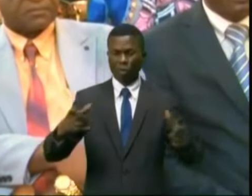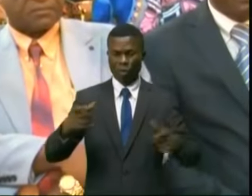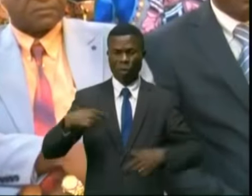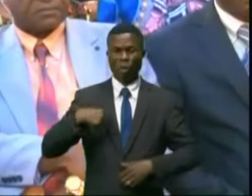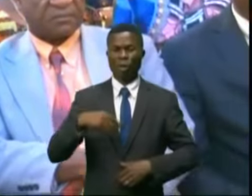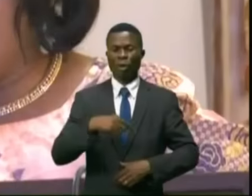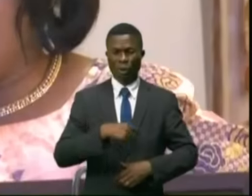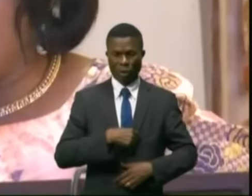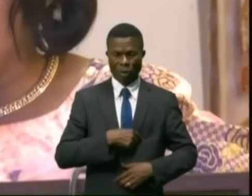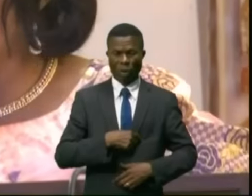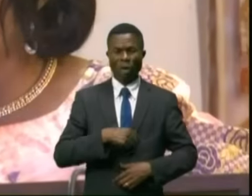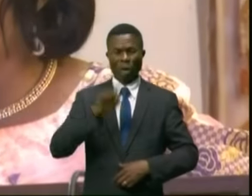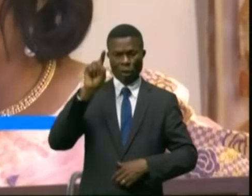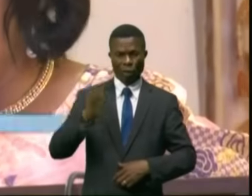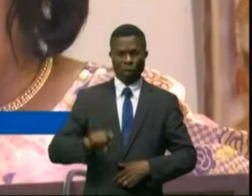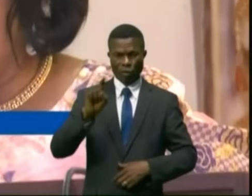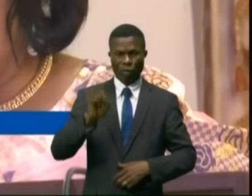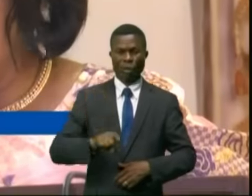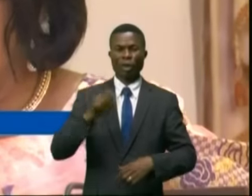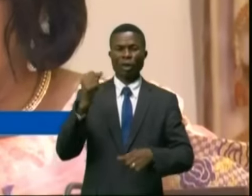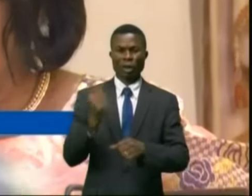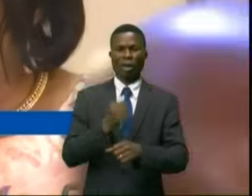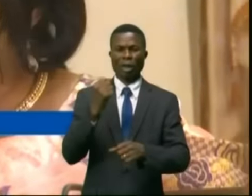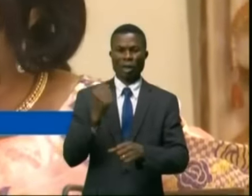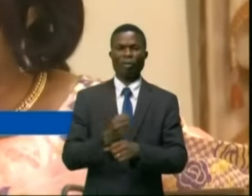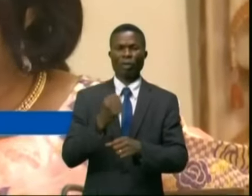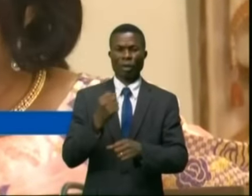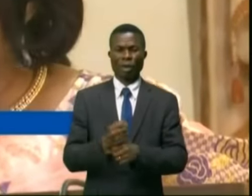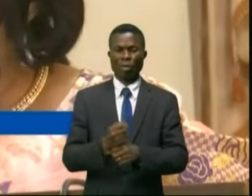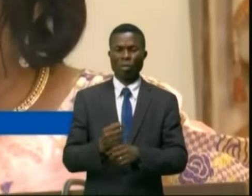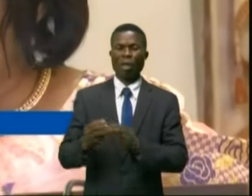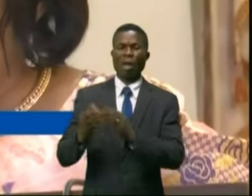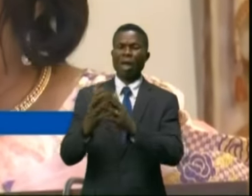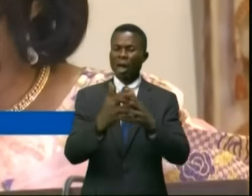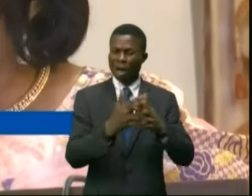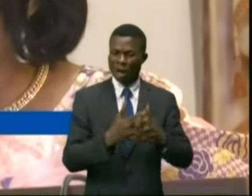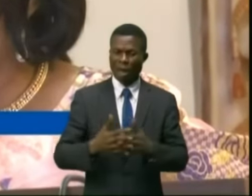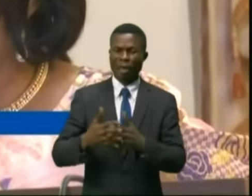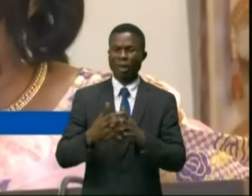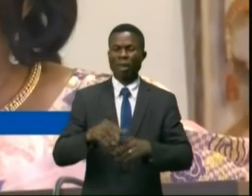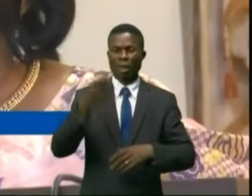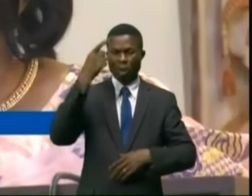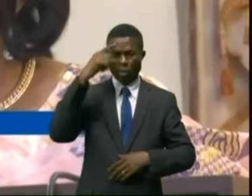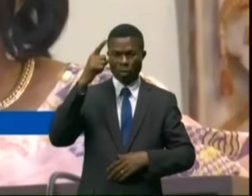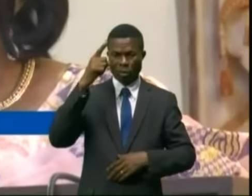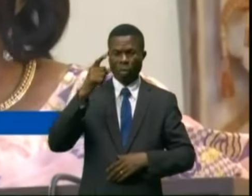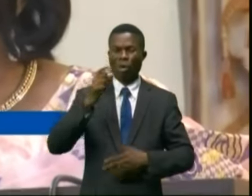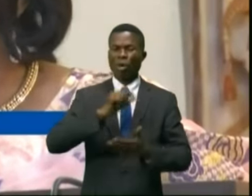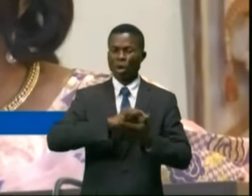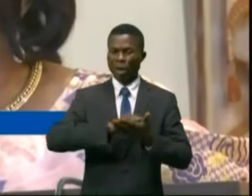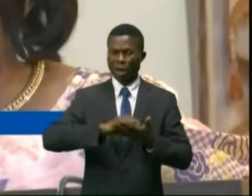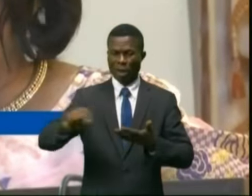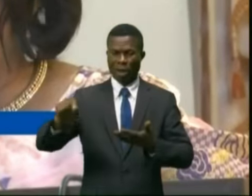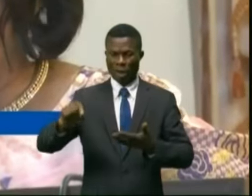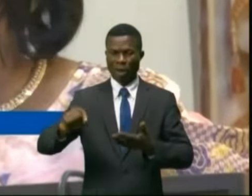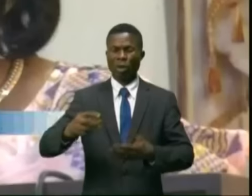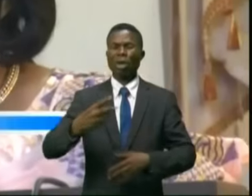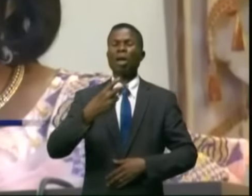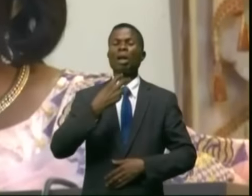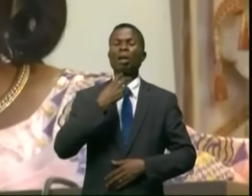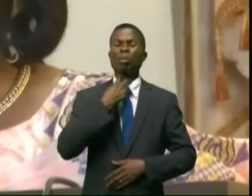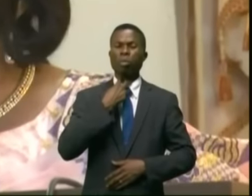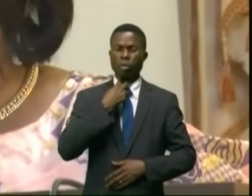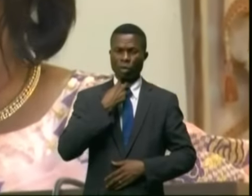sommes appelés à travailler ensemble pour éliminer les obstacles